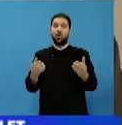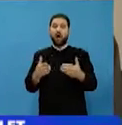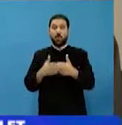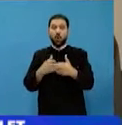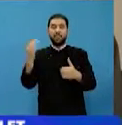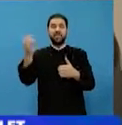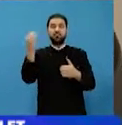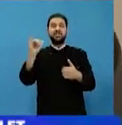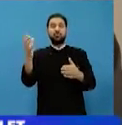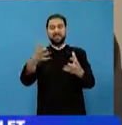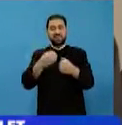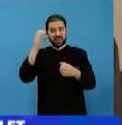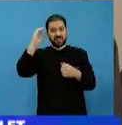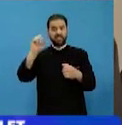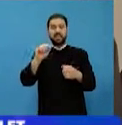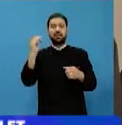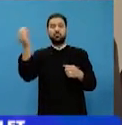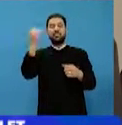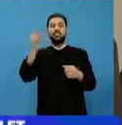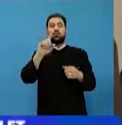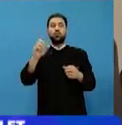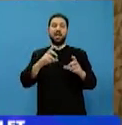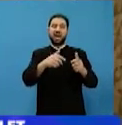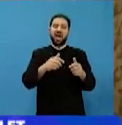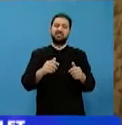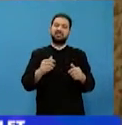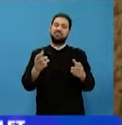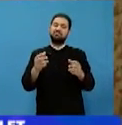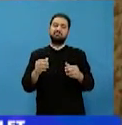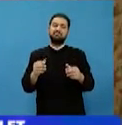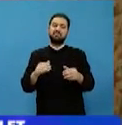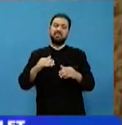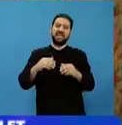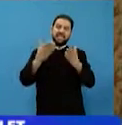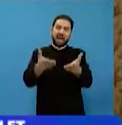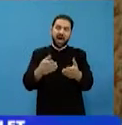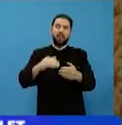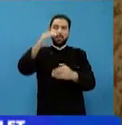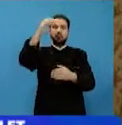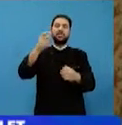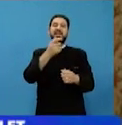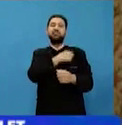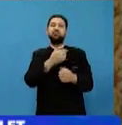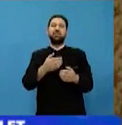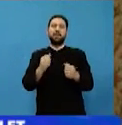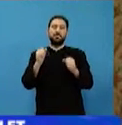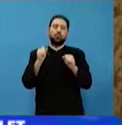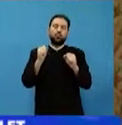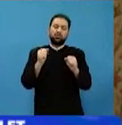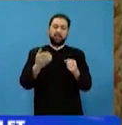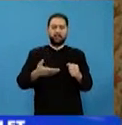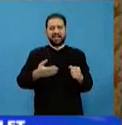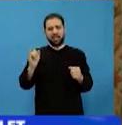credințe că Dumnezeu nu ne lasă niciodată mai mult decât putem noi să ducem. Unul dintre fragmentele foarte interesante despre